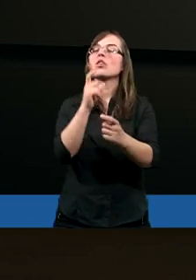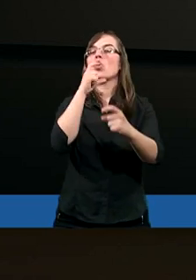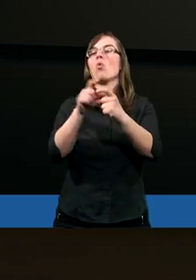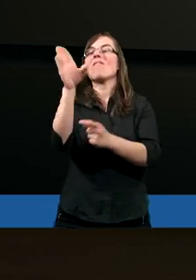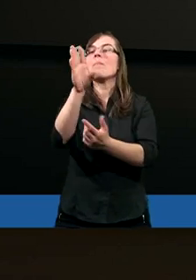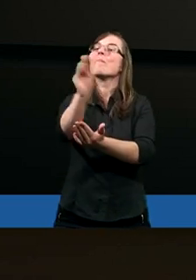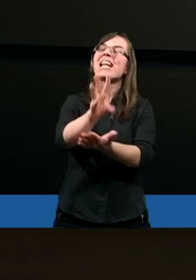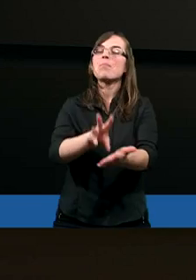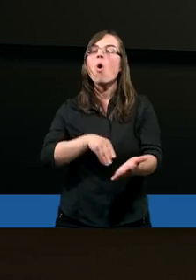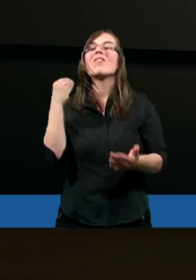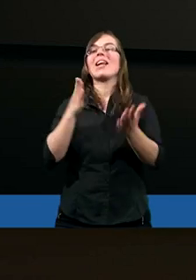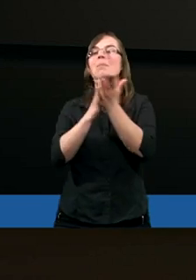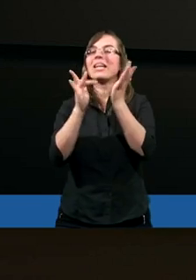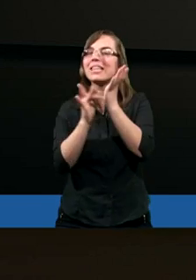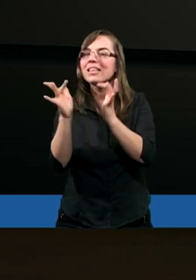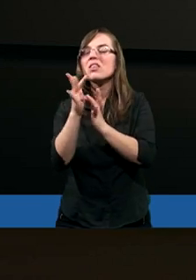przez Ducha Świętego,